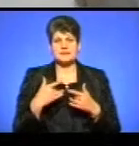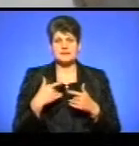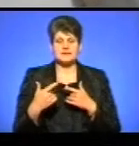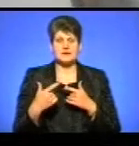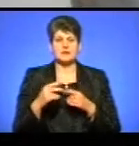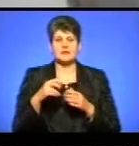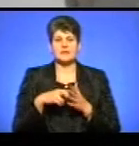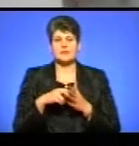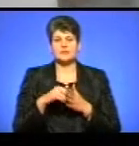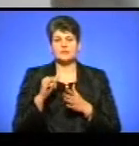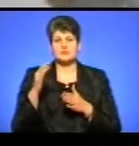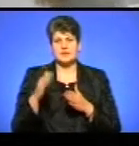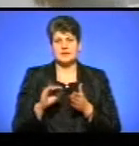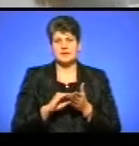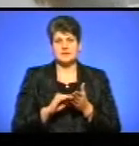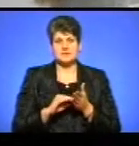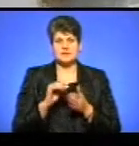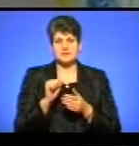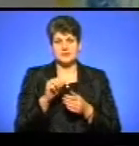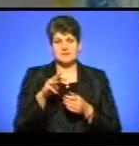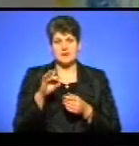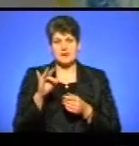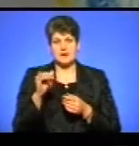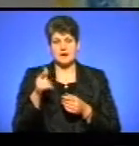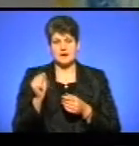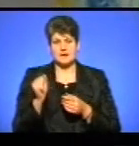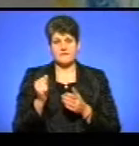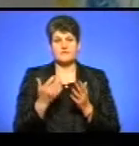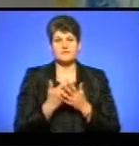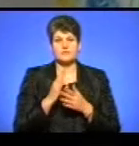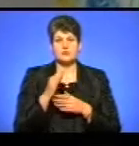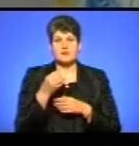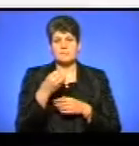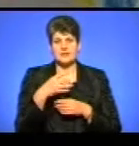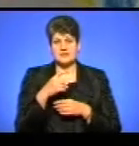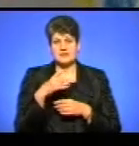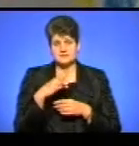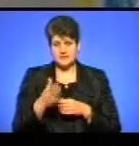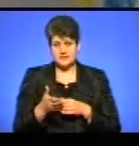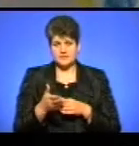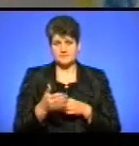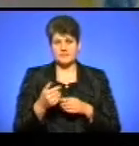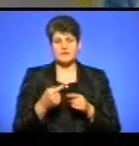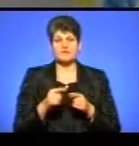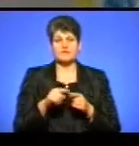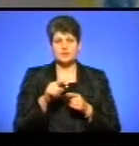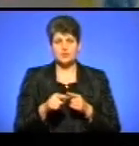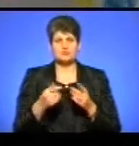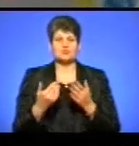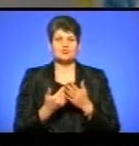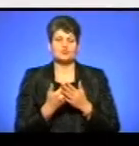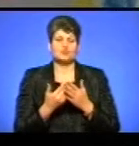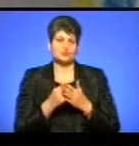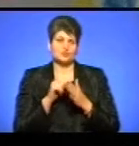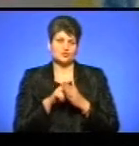«Лист у стіні» написав режисер Андрій Мриго. Сам фільм буде 15 хвилин тривати. Я в даному сюжеті взяв